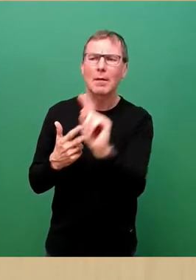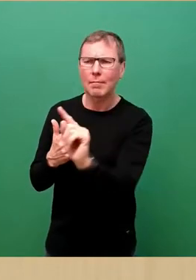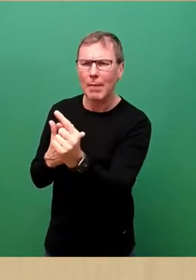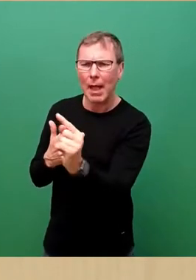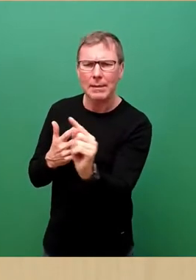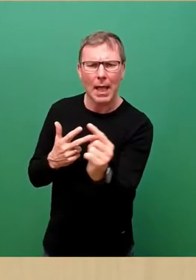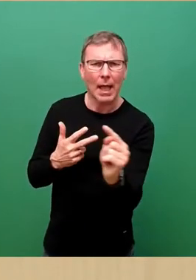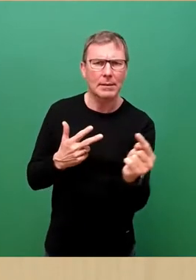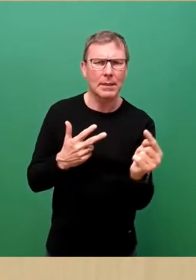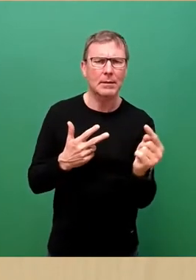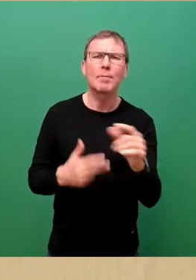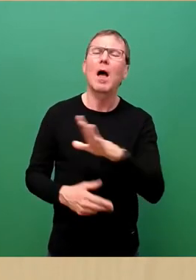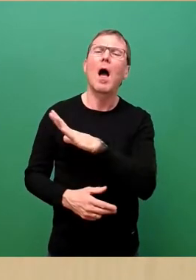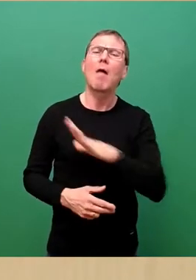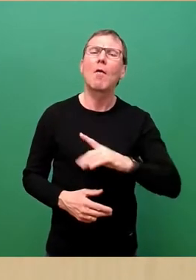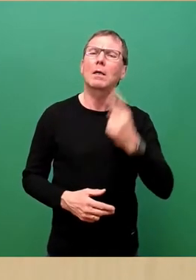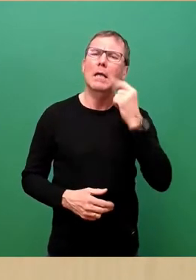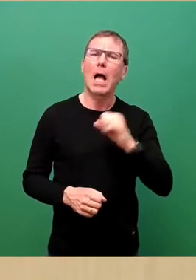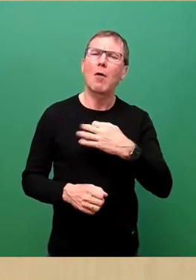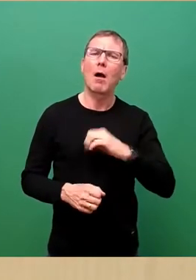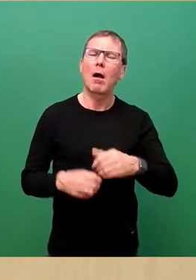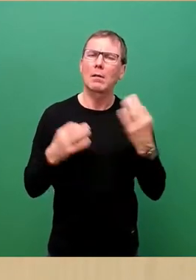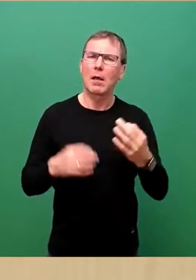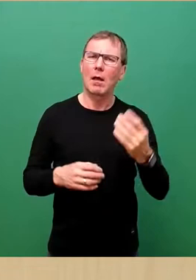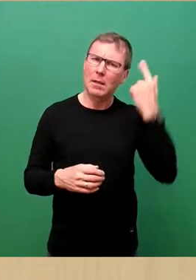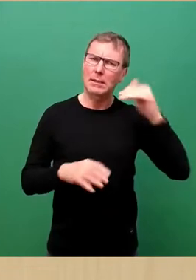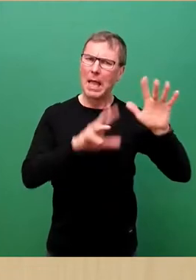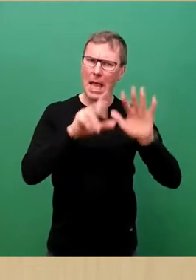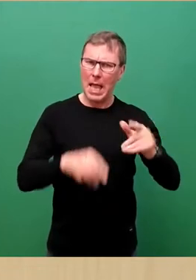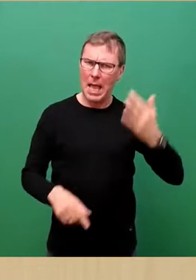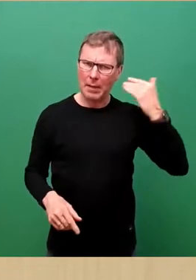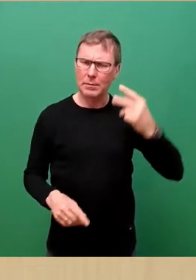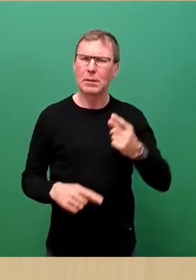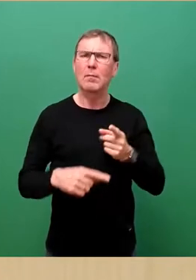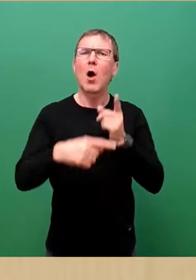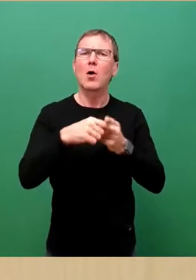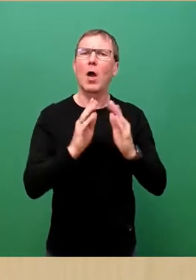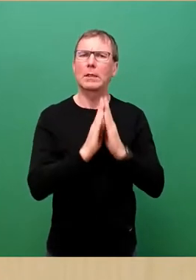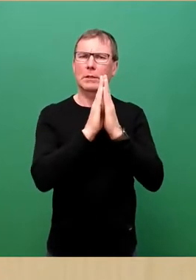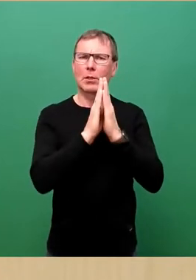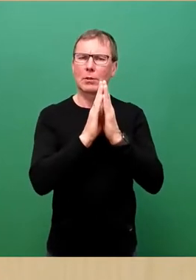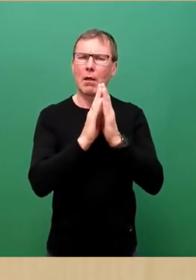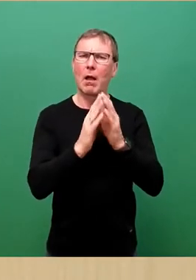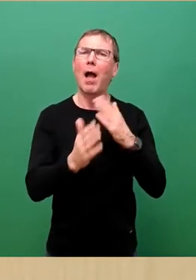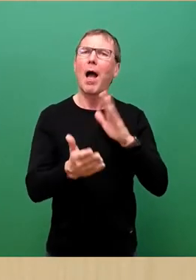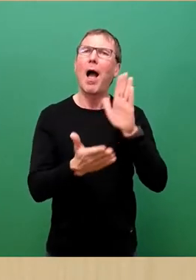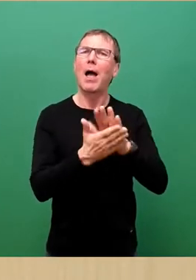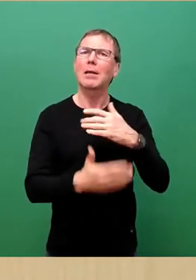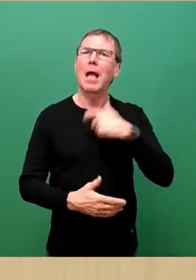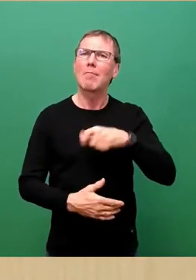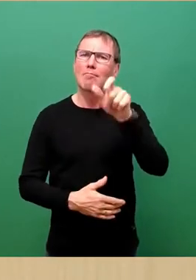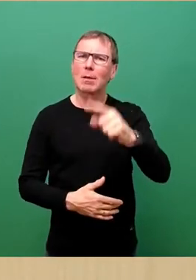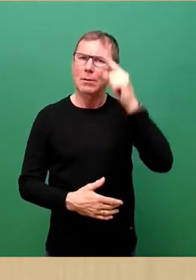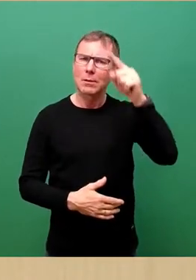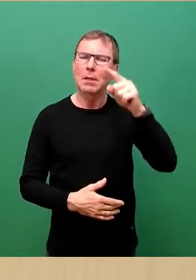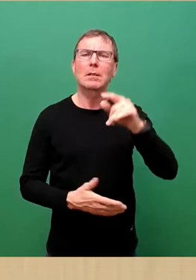Am Volkstrauertag im vergangenen Herbst haben wir in der Kreuzkirche an die Menschen gedacht, die im Mittelmeer